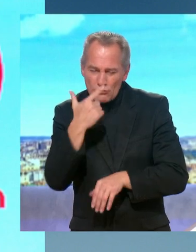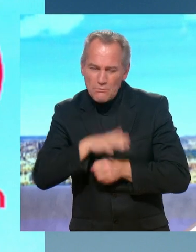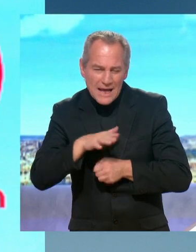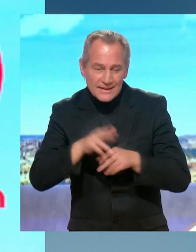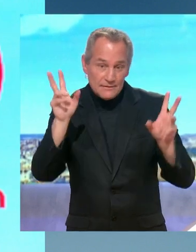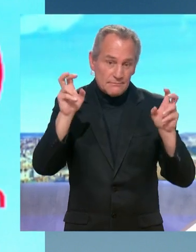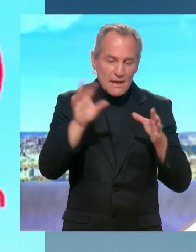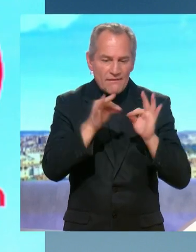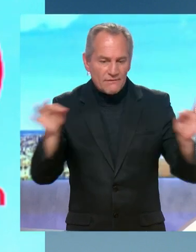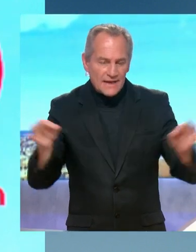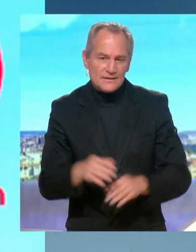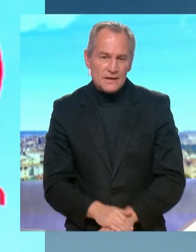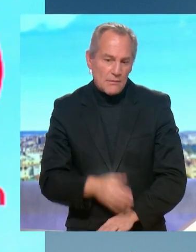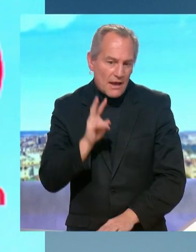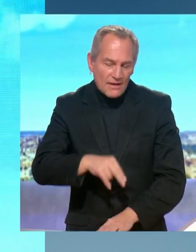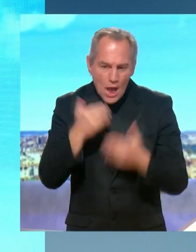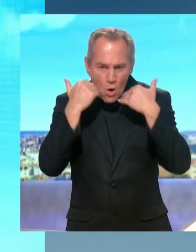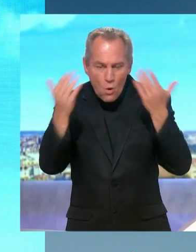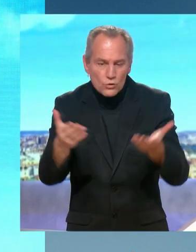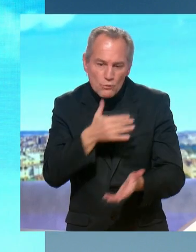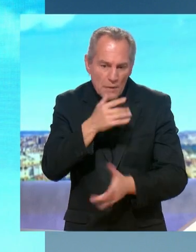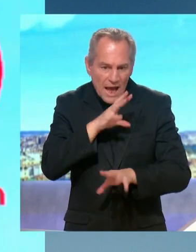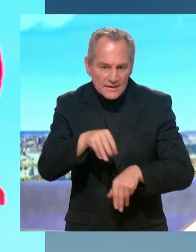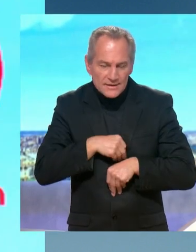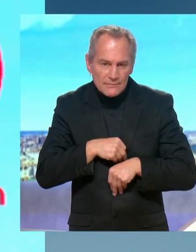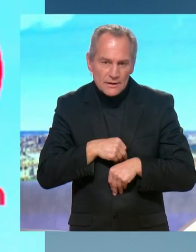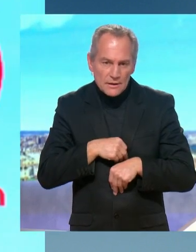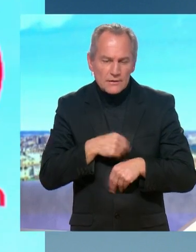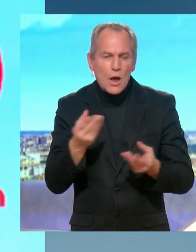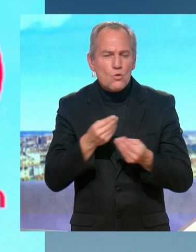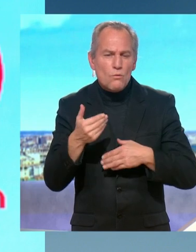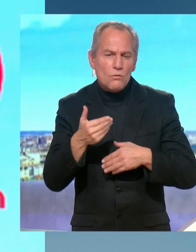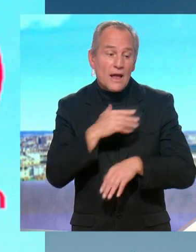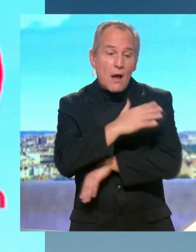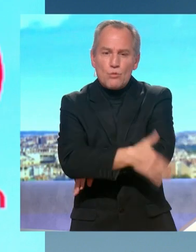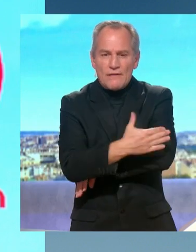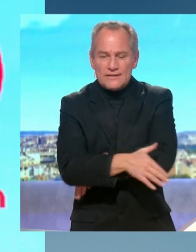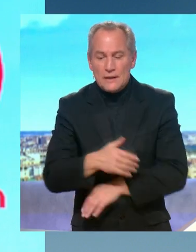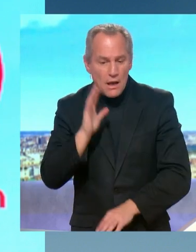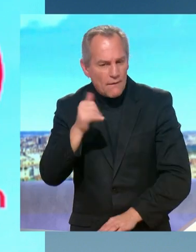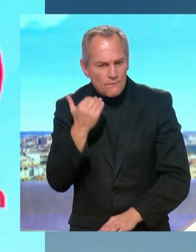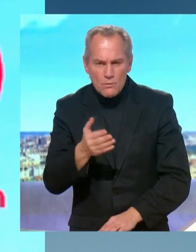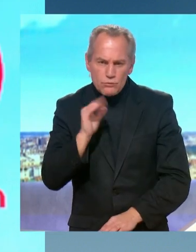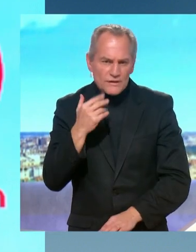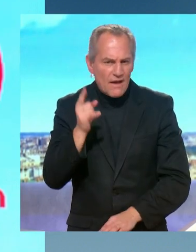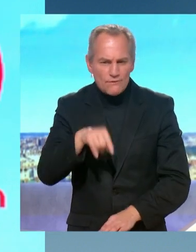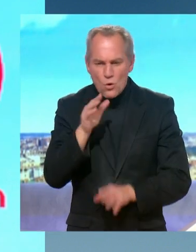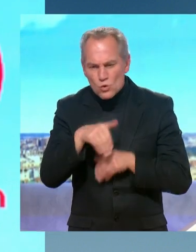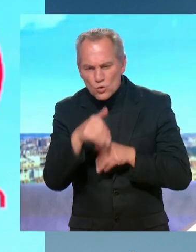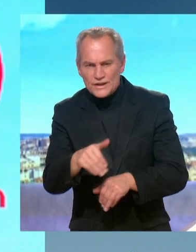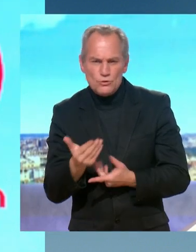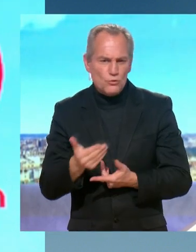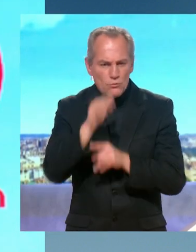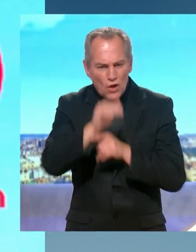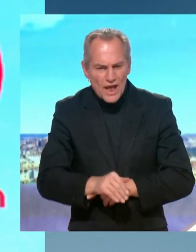propos évidemment des juifs. C'est absolument ignoble et scandaleux. Donc il faut qu puisse en province, il faut qu puisse continuer à faire notre travail de protection des Français de